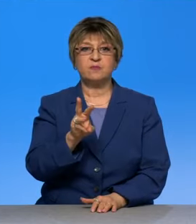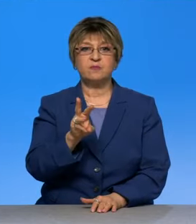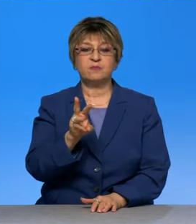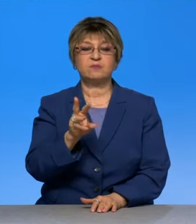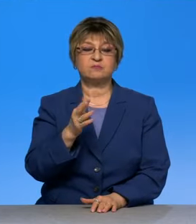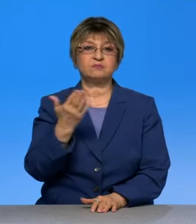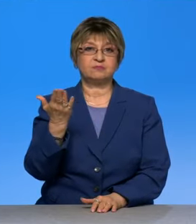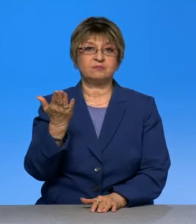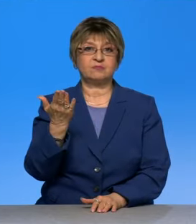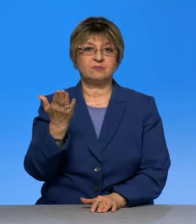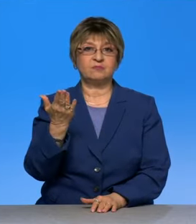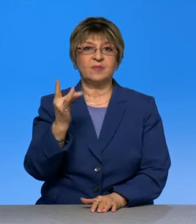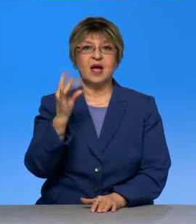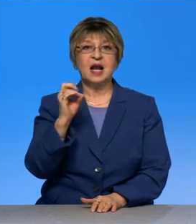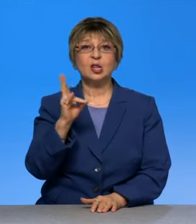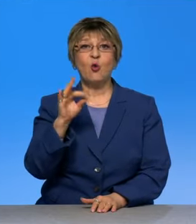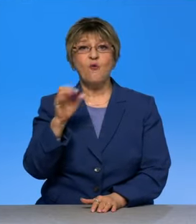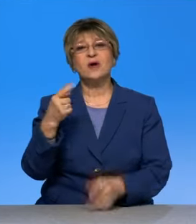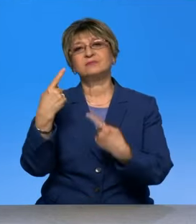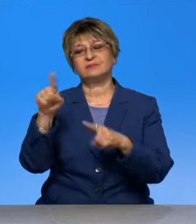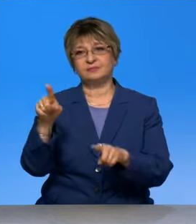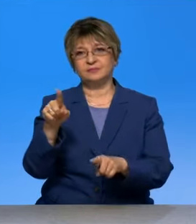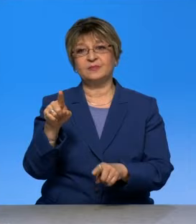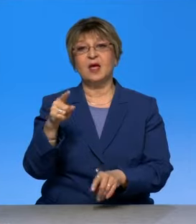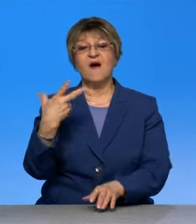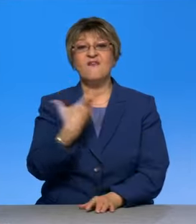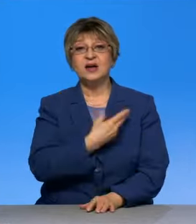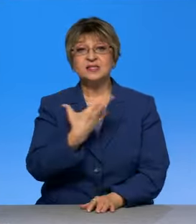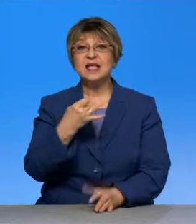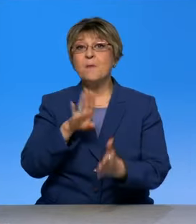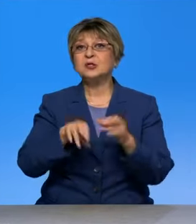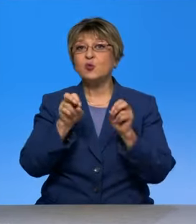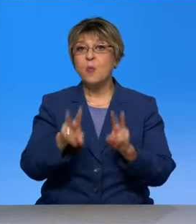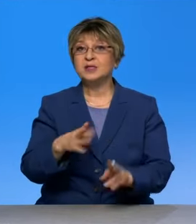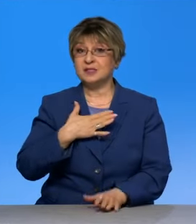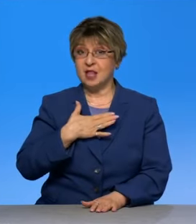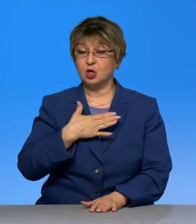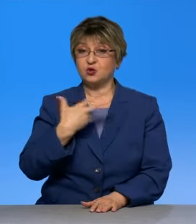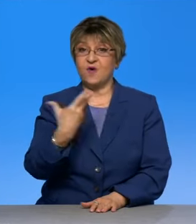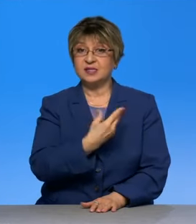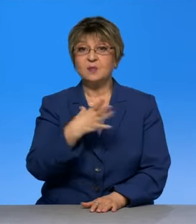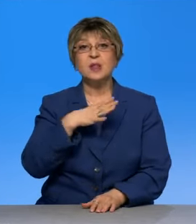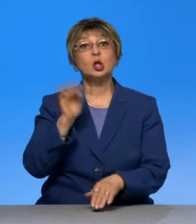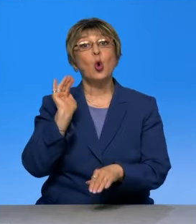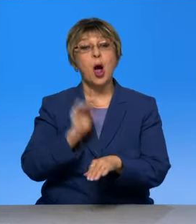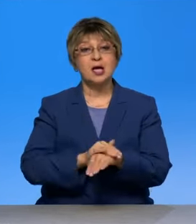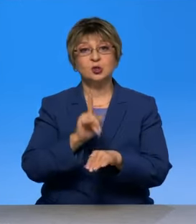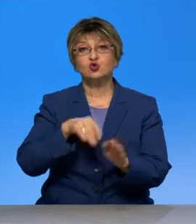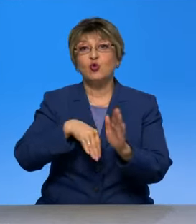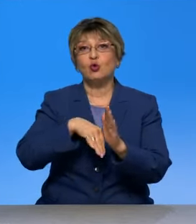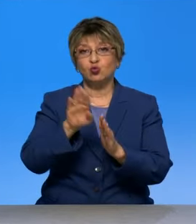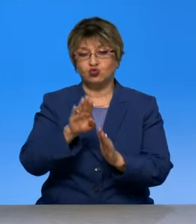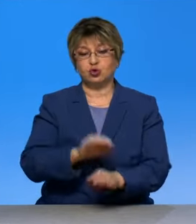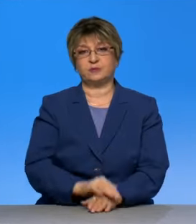это рынковые вакцины и так далее. И именно безопасность вот этих отечественных вакцин была доказана, что лучше и во всем